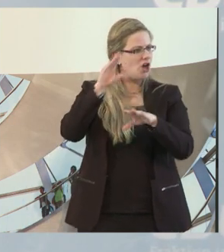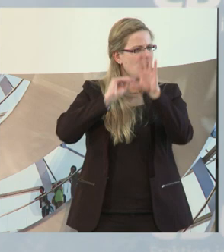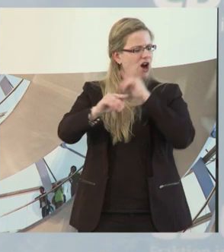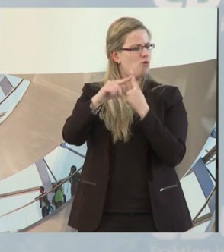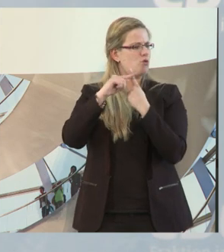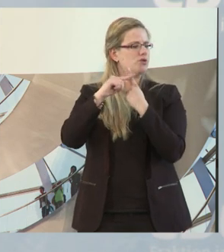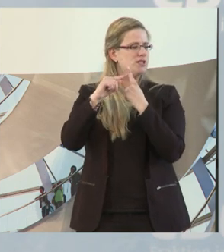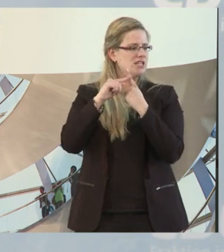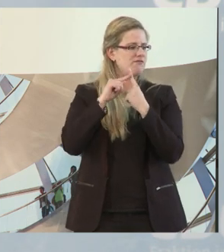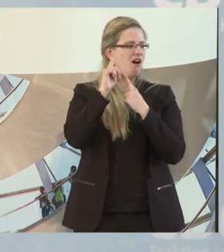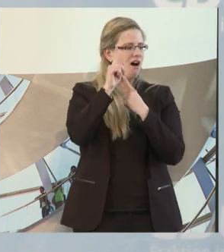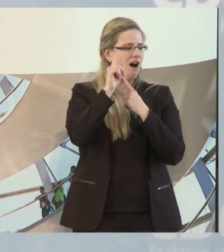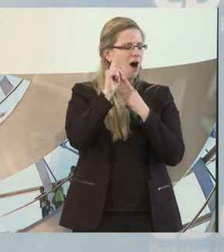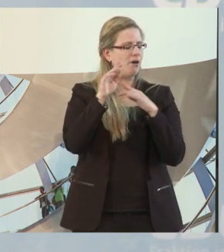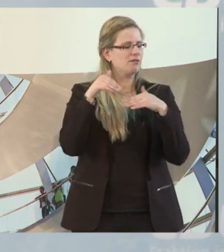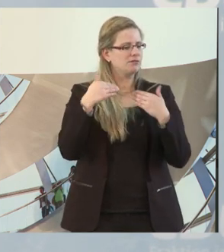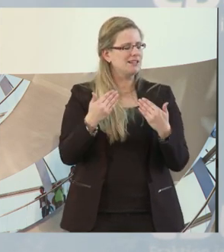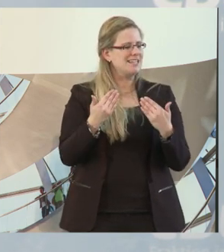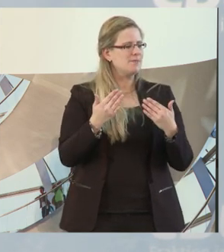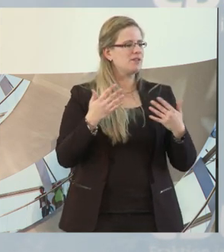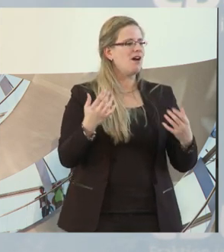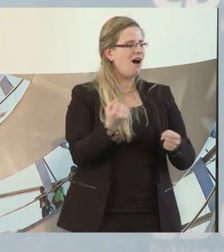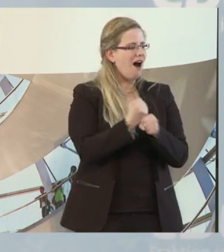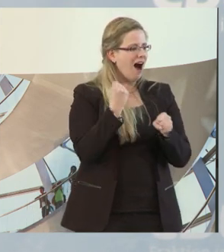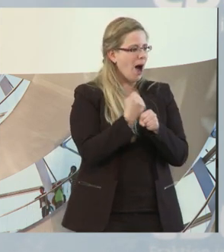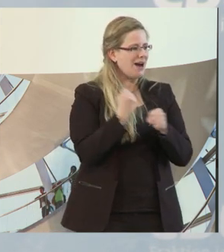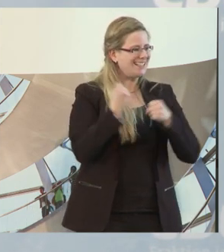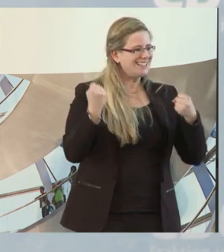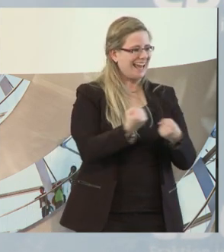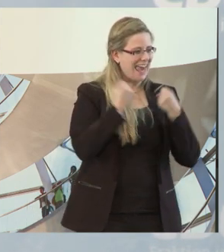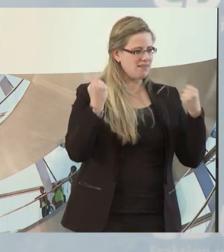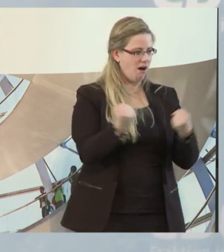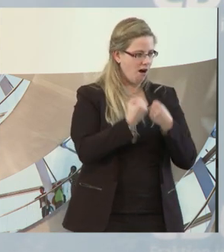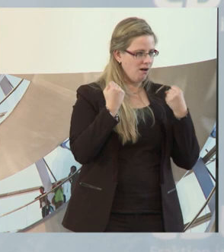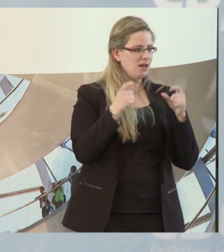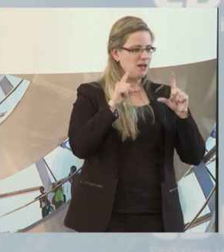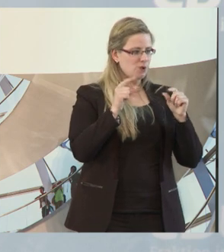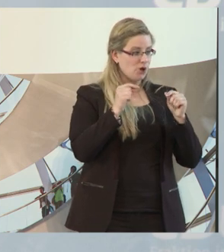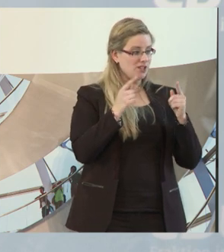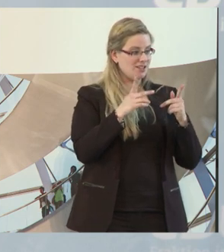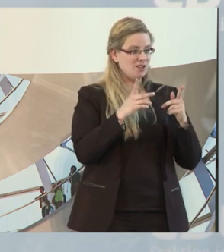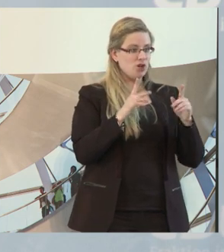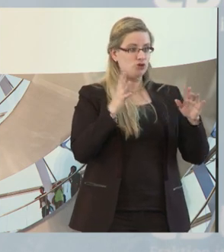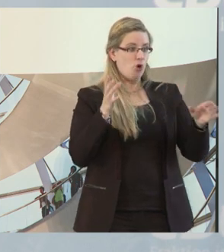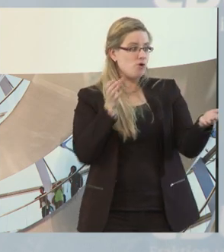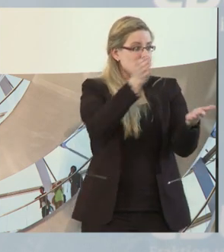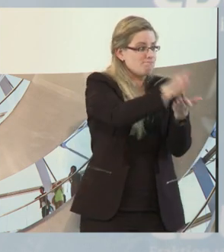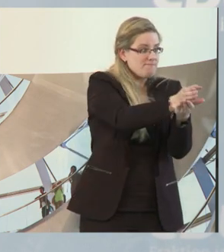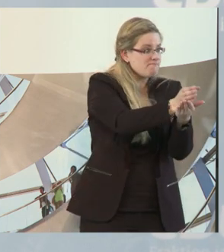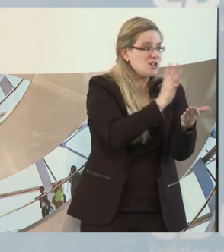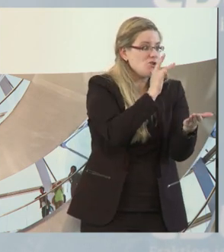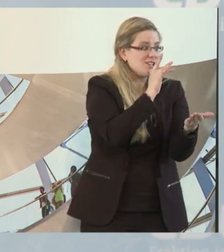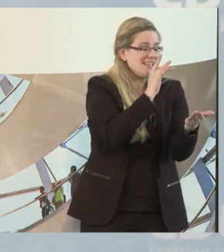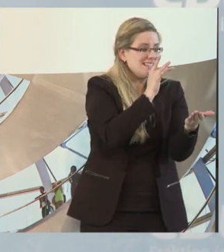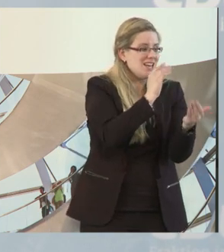Zauberwort sind unsere Arbeitstrainer, also wir sind in den Unternehmen vertreten, bevor wir überhaupt über eine Qualifizierung,